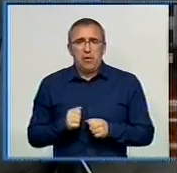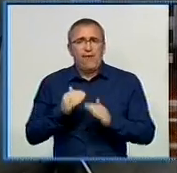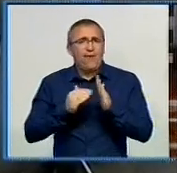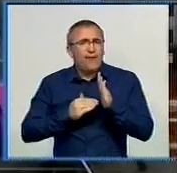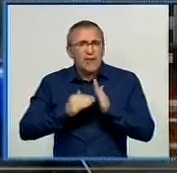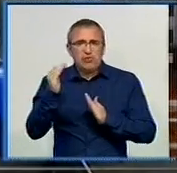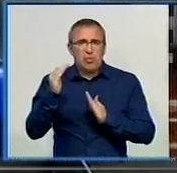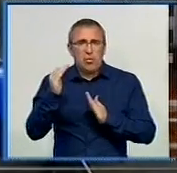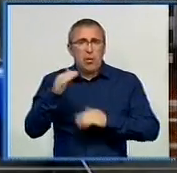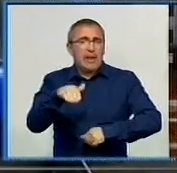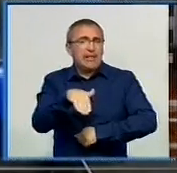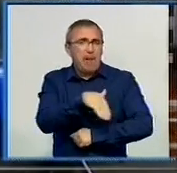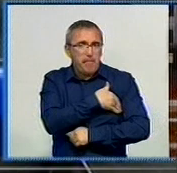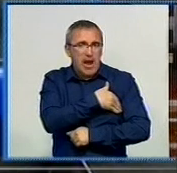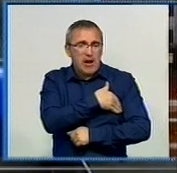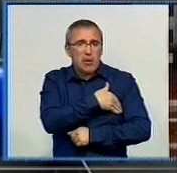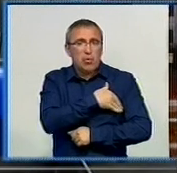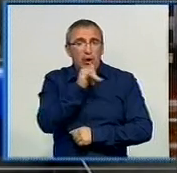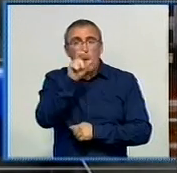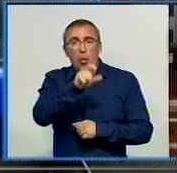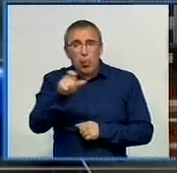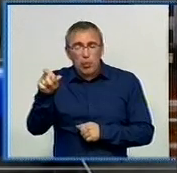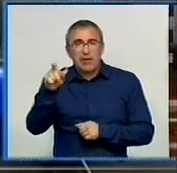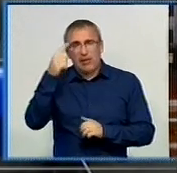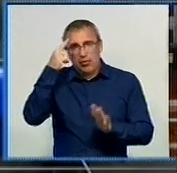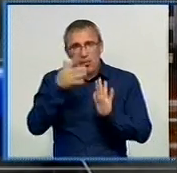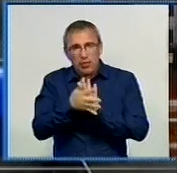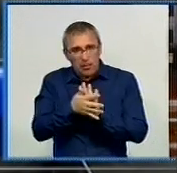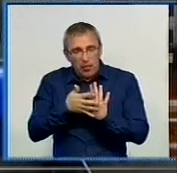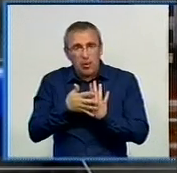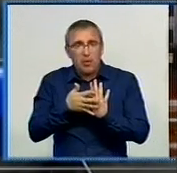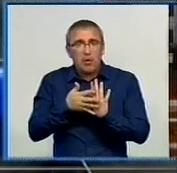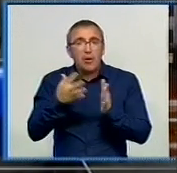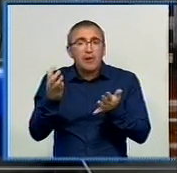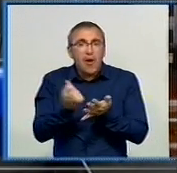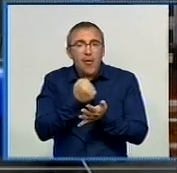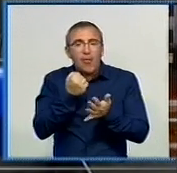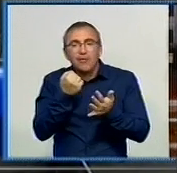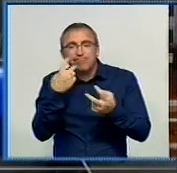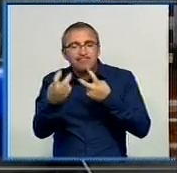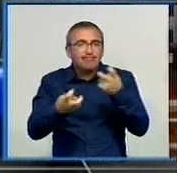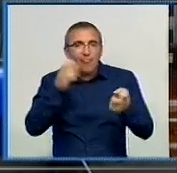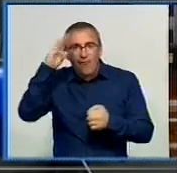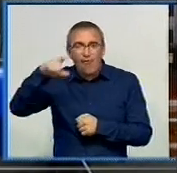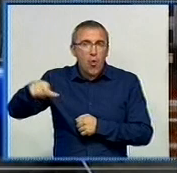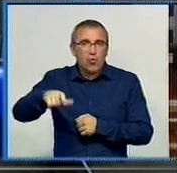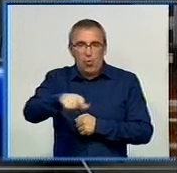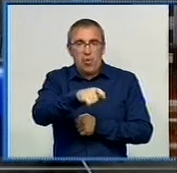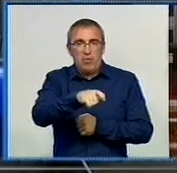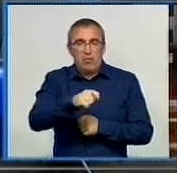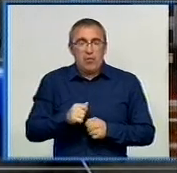Висока температура і люди зрозуміло, що знаходять притулок саме біля водою, але